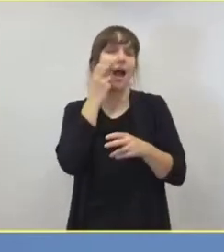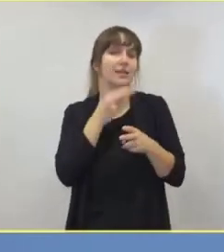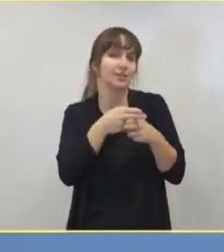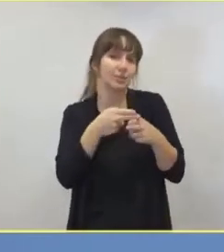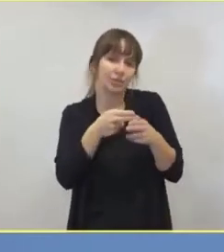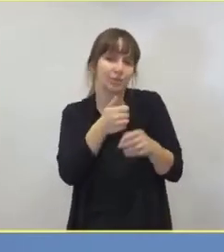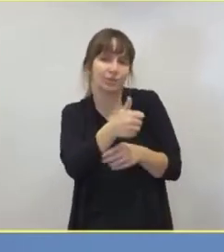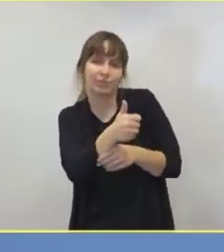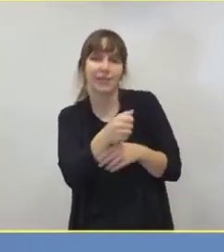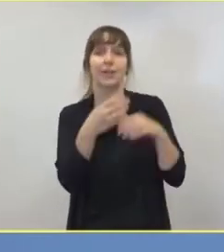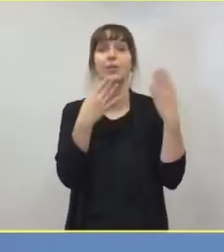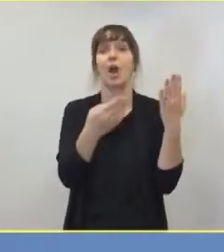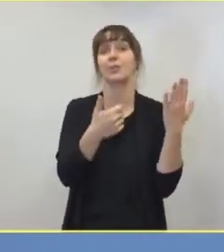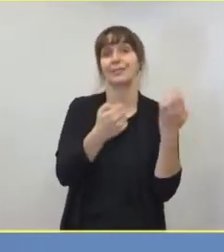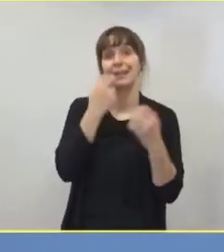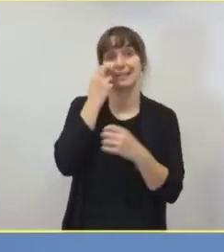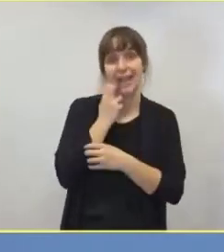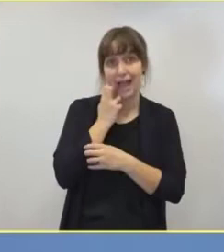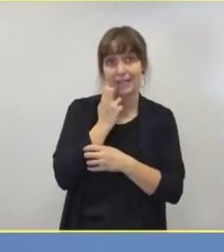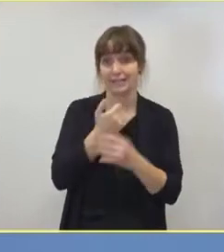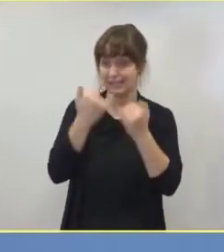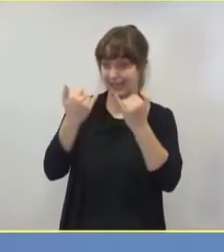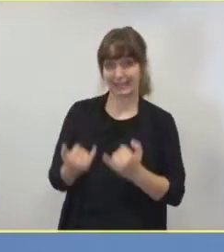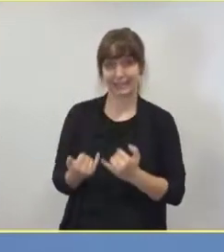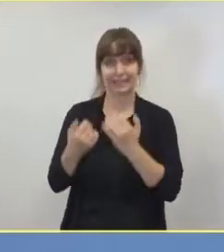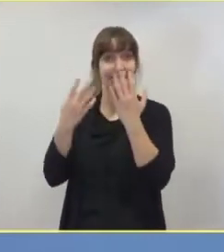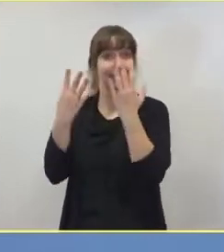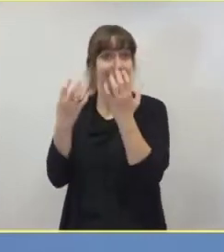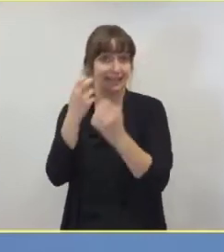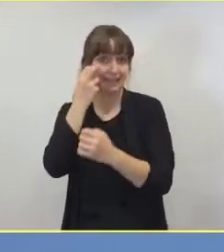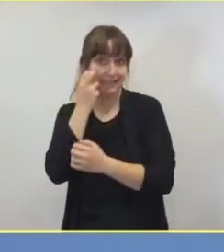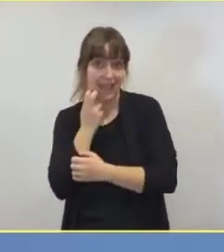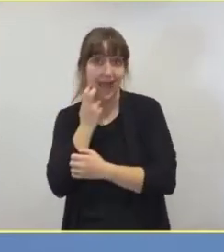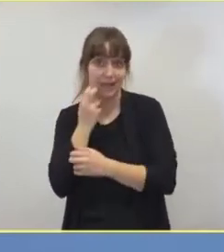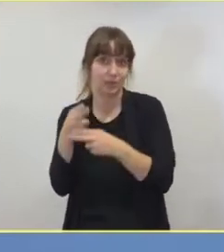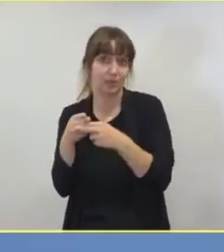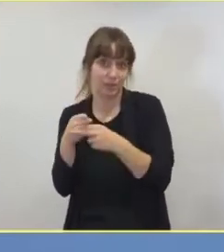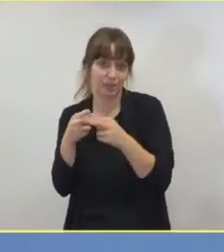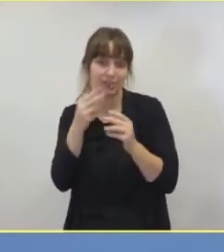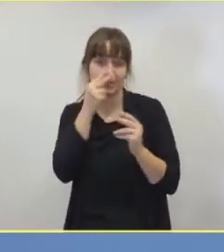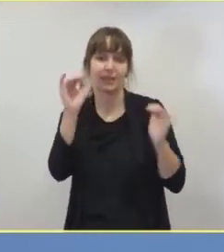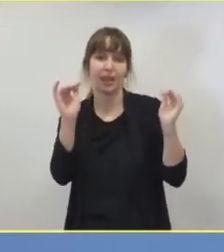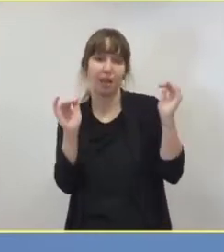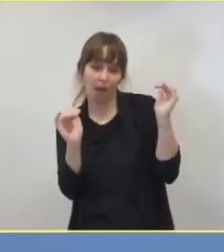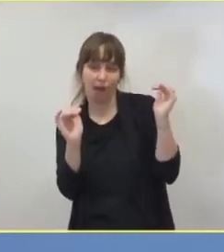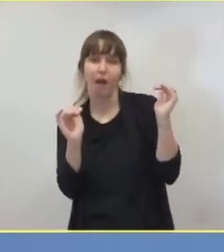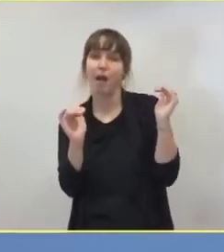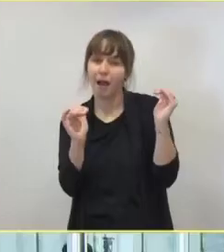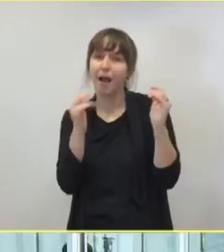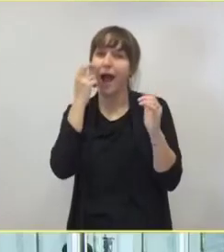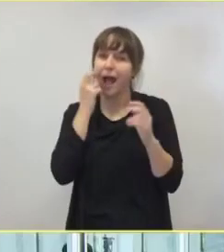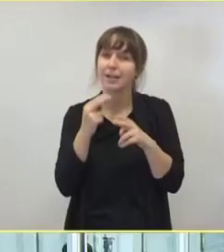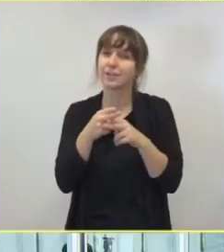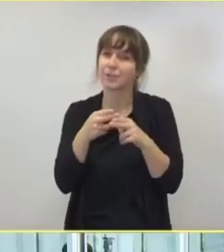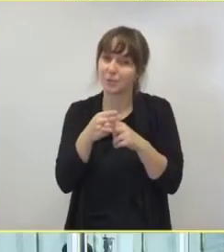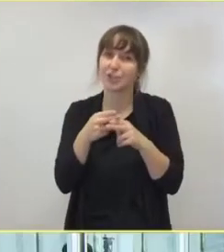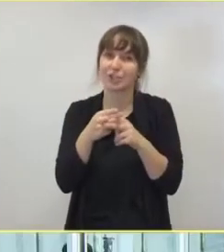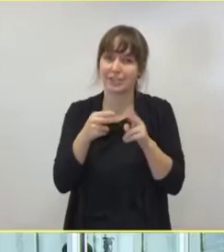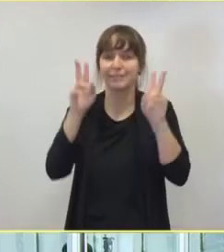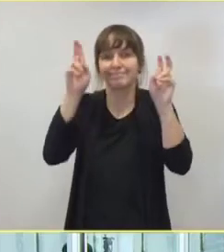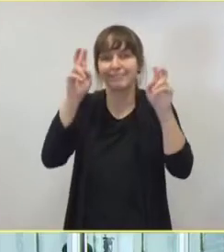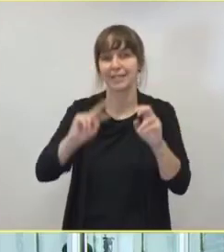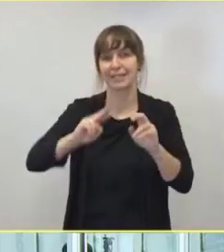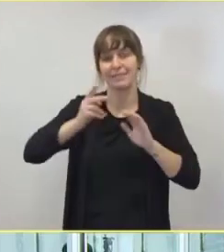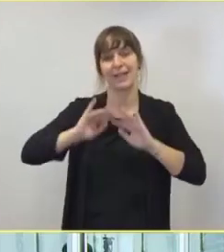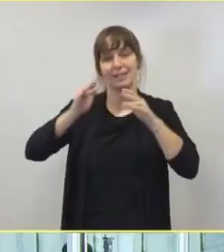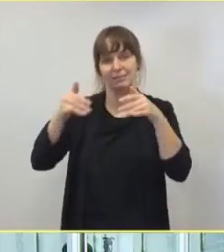Jahren. Und wenn Sie das mit den 60 Jahren vergleichen, dann sehen wir, sehen Sie und wir, dass der Altersdurchschnitt bei dieser sogenannten zweiten